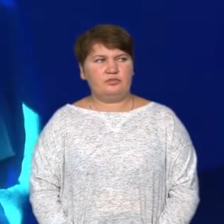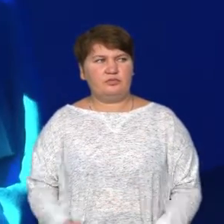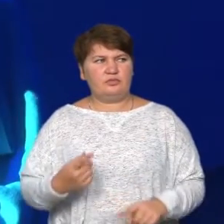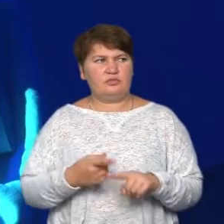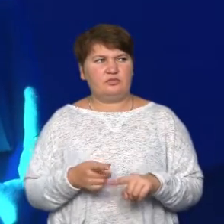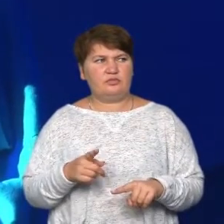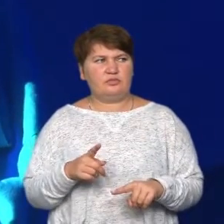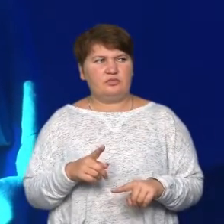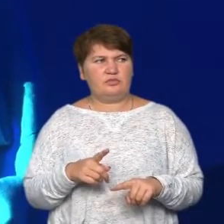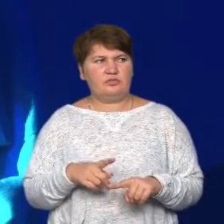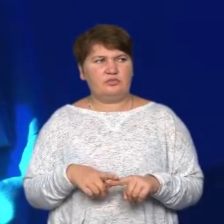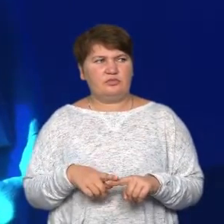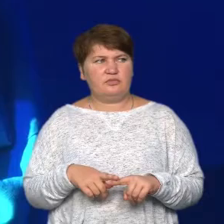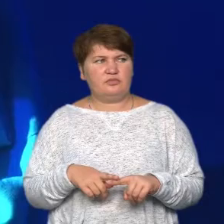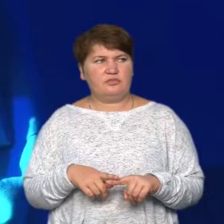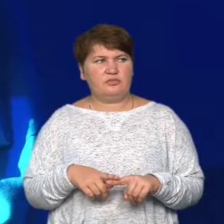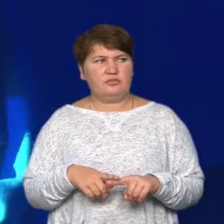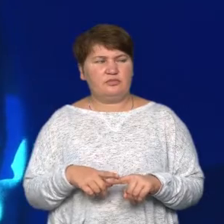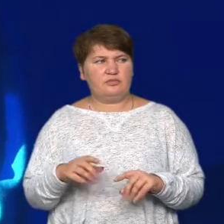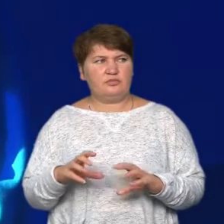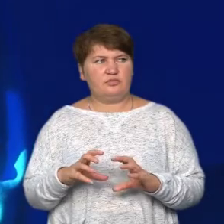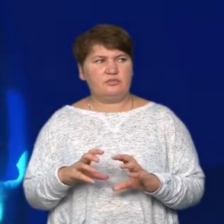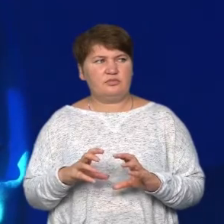Слесвіт. Свідомо будь-як.